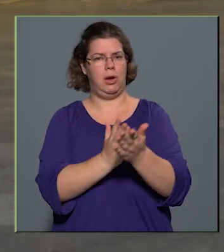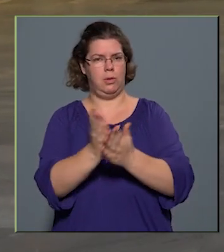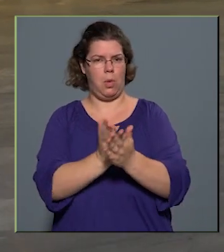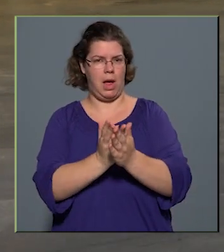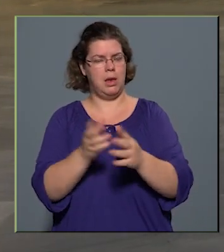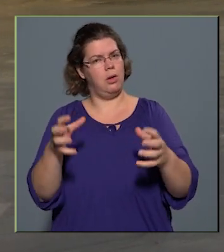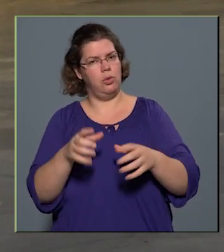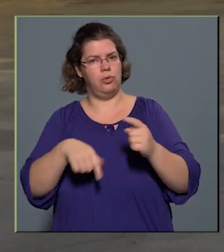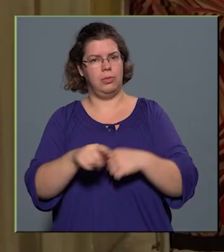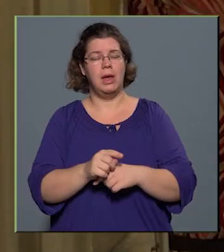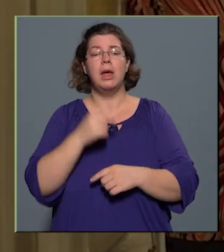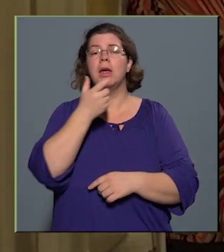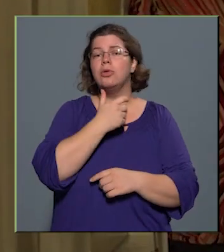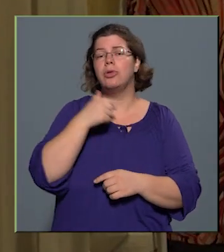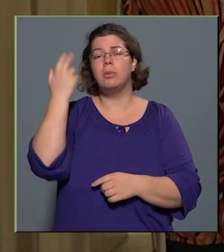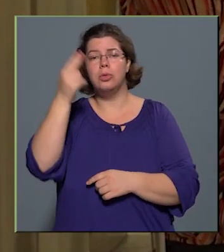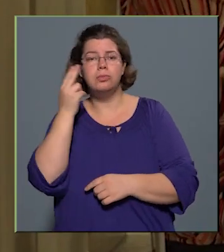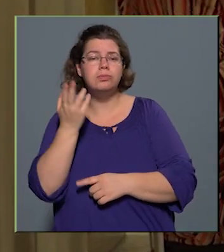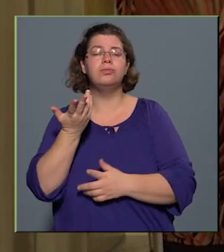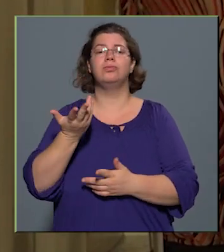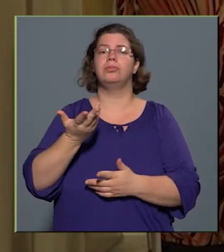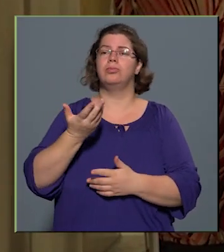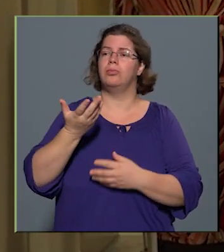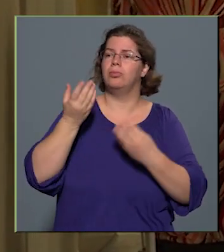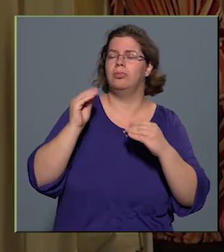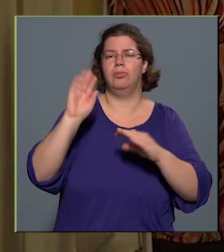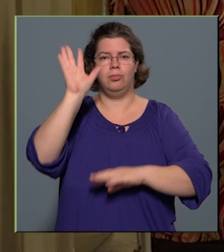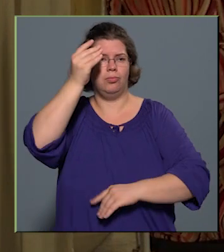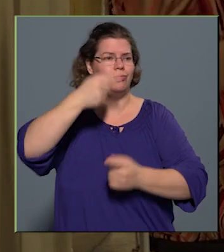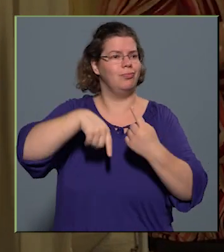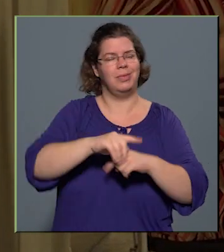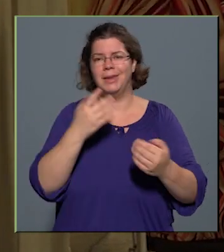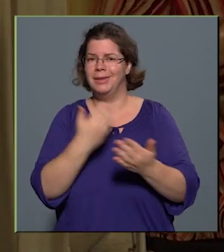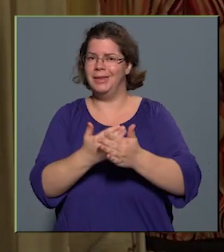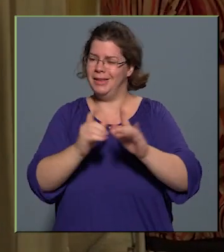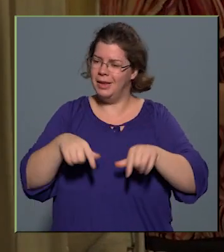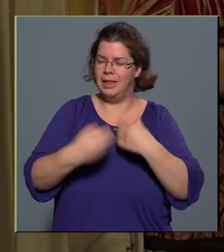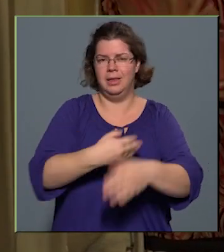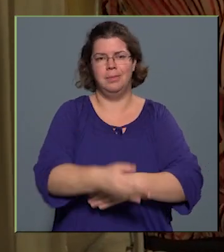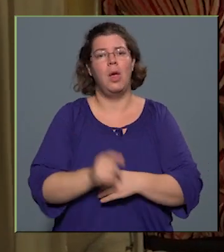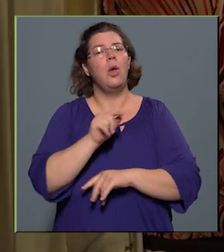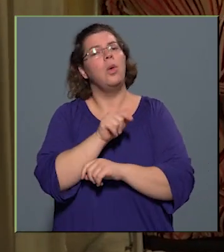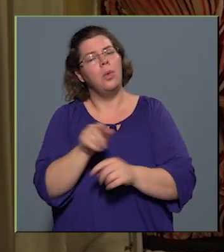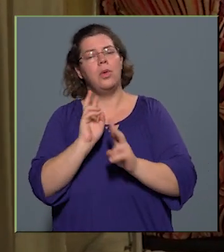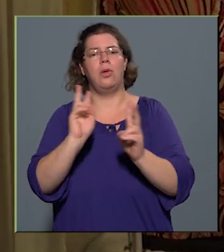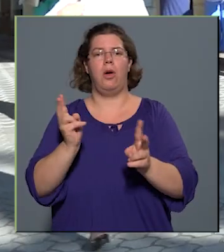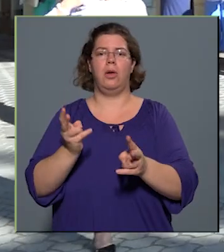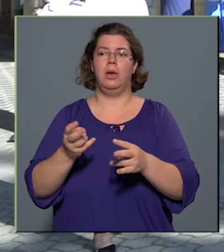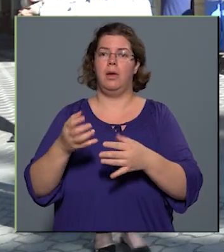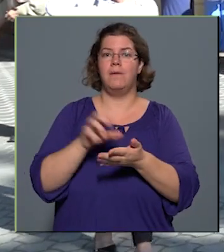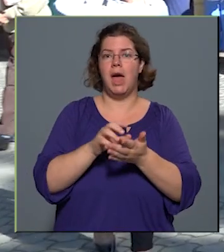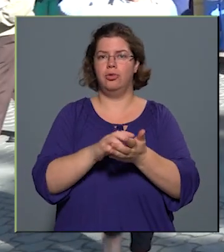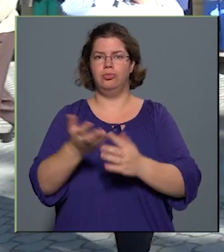bölcsességükkel, tapasztalataikkal és emlékeikkel gazdagítják életünket. Ők azok, akik hozzájárultak városunk múltjához és a